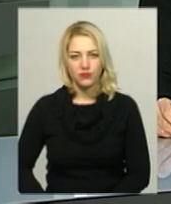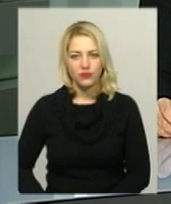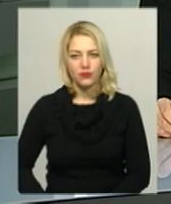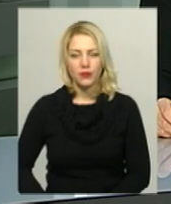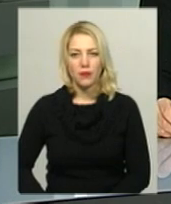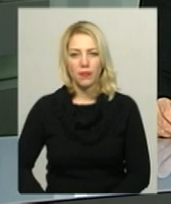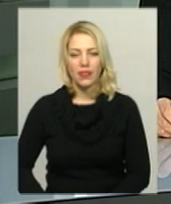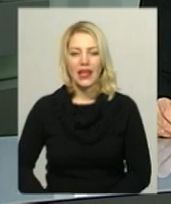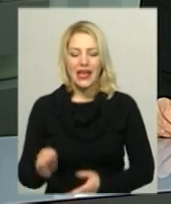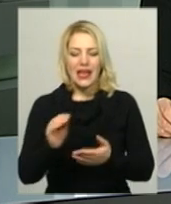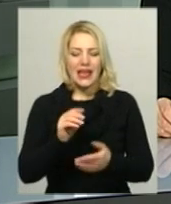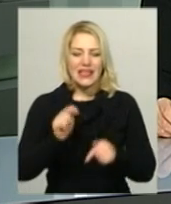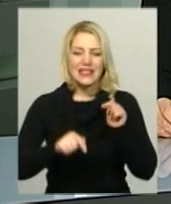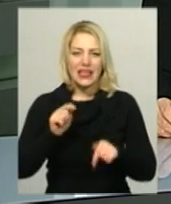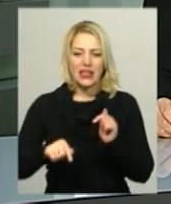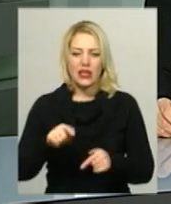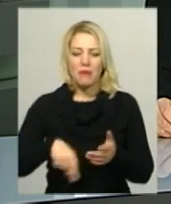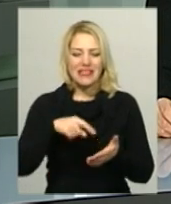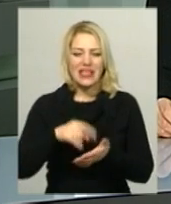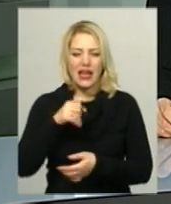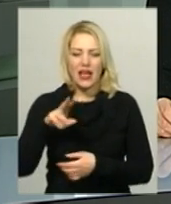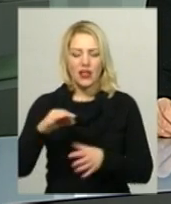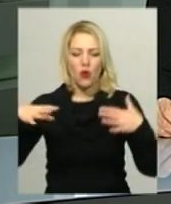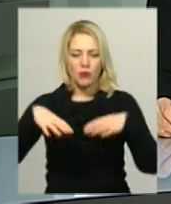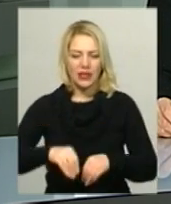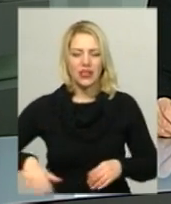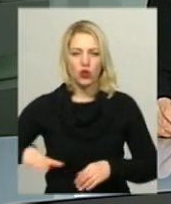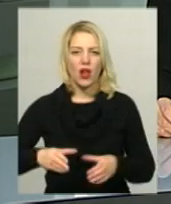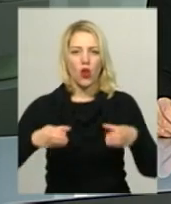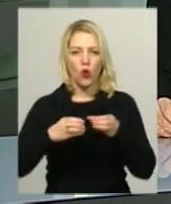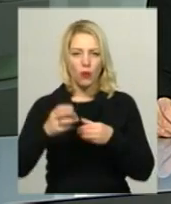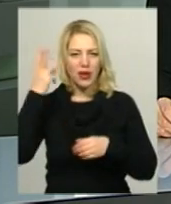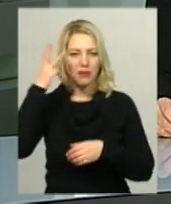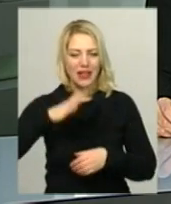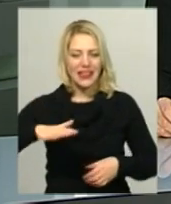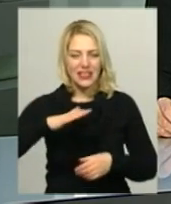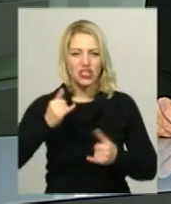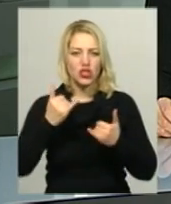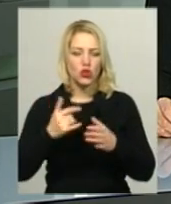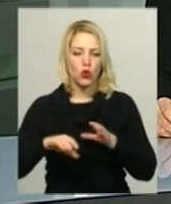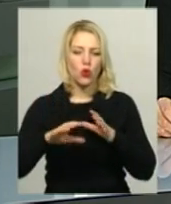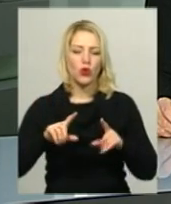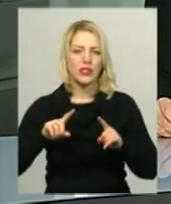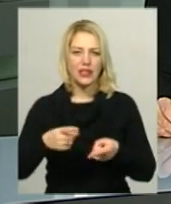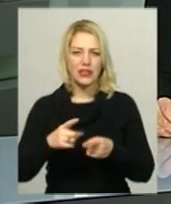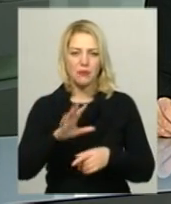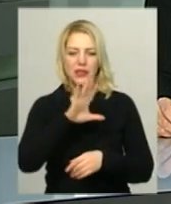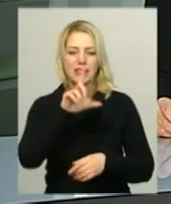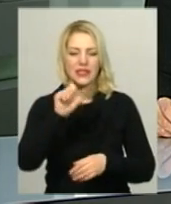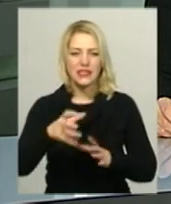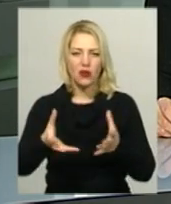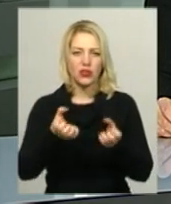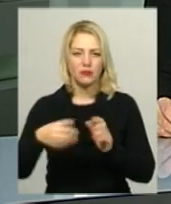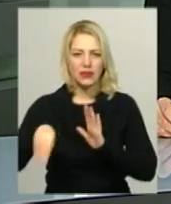Секретаря міської ради однієї з об'єднаних територіальних громад Хмельниччини затримали сьогодні за неправомірну вигоду у розмірі 6